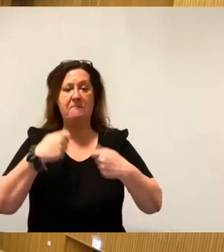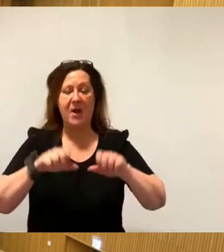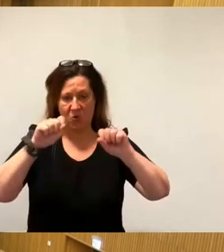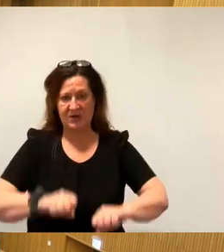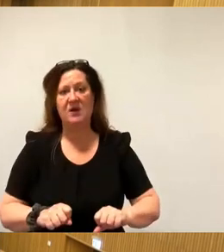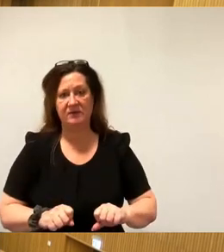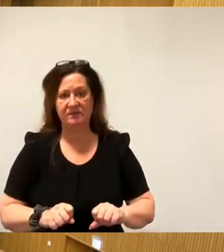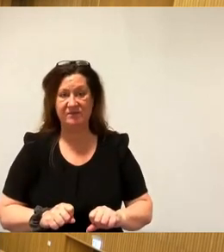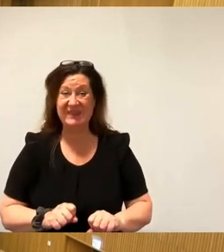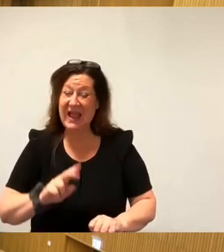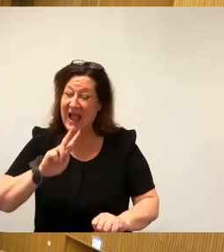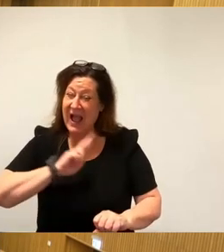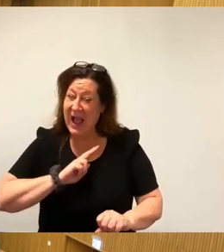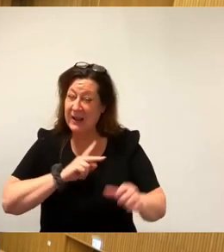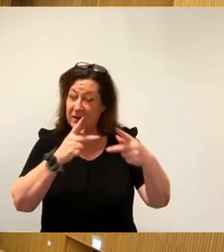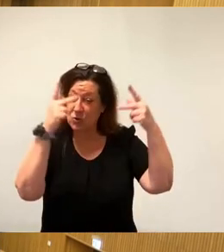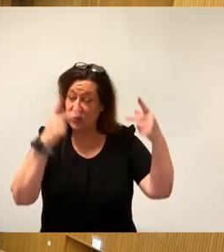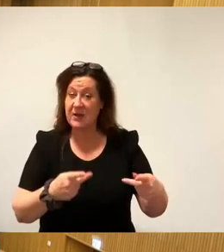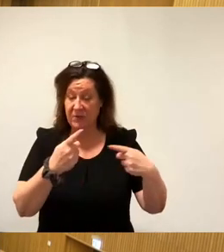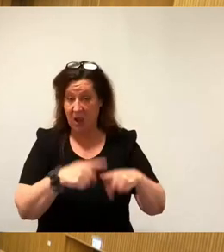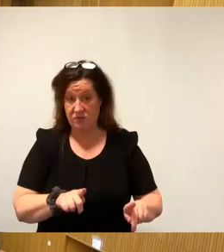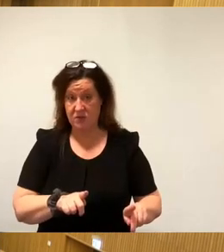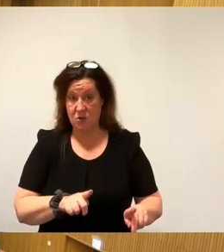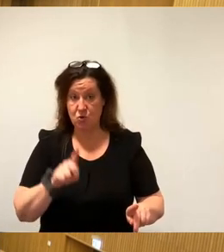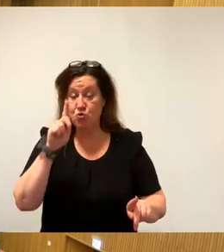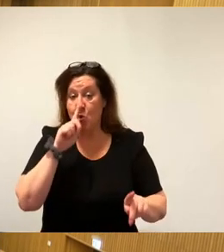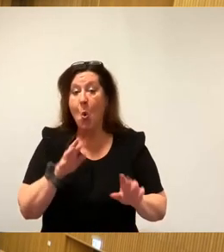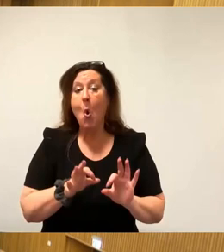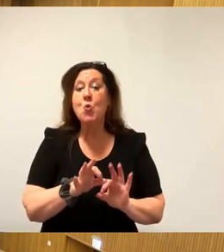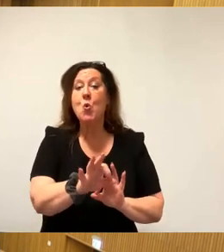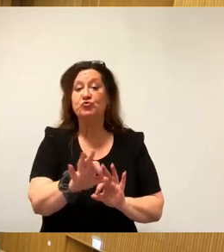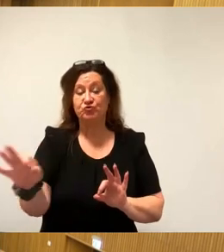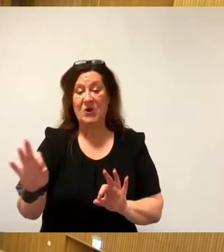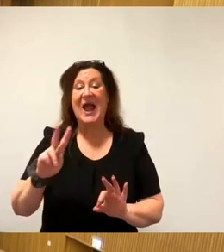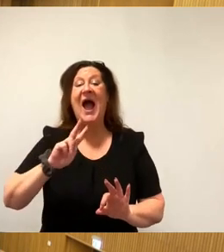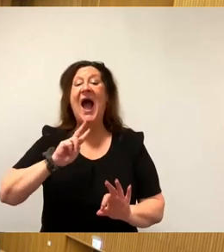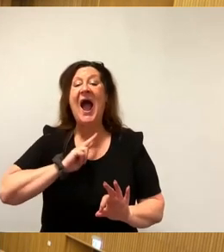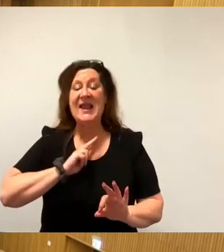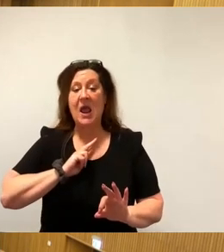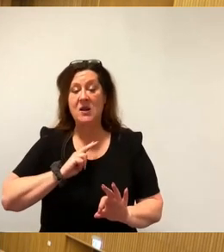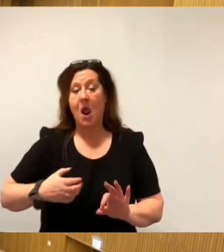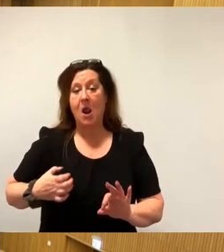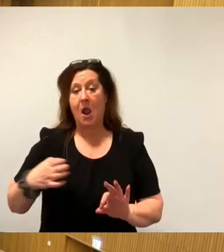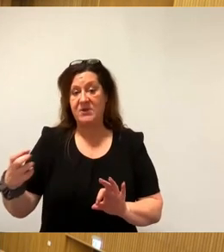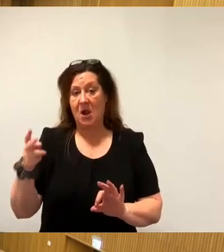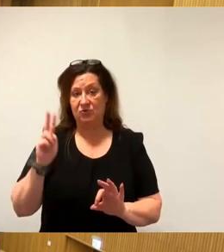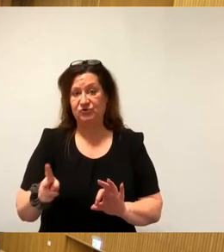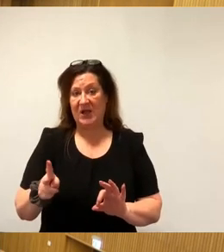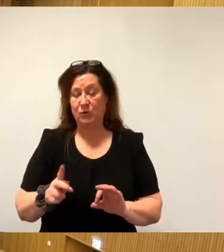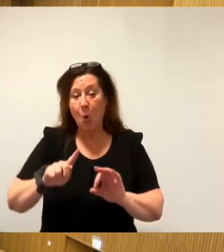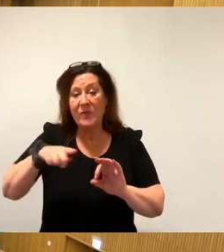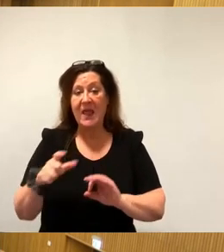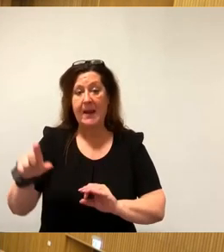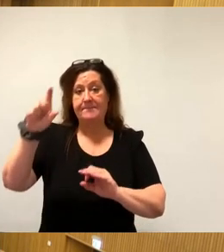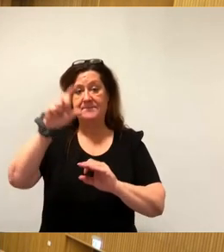Ursprünglich sah das Konzept der WED vor, dass nur Grundstücke als Eigenkapital seitens der Stadt eingelegt werden. Der Rest dann mit den Zuschüssen von